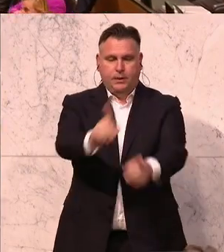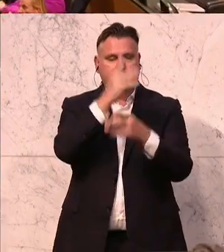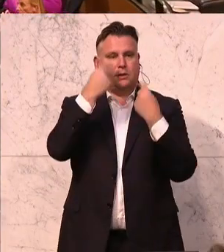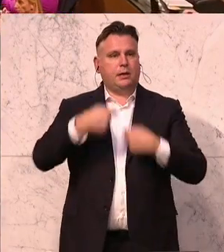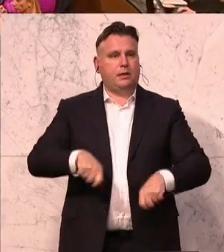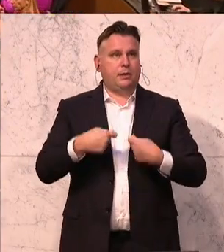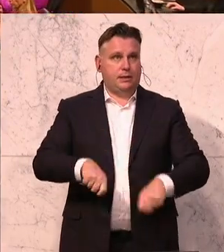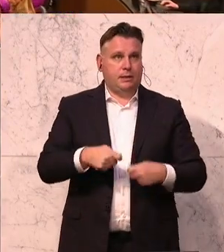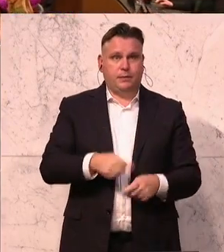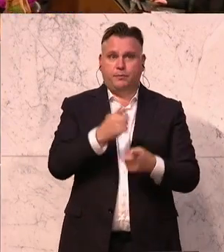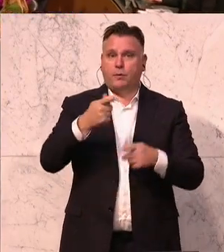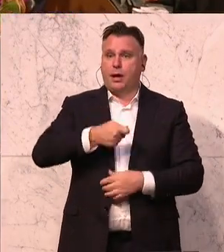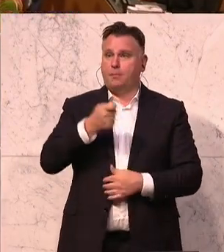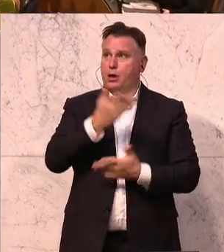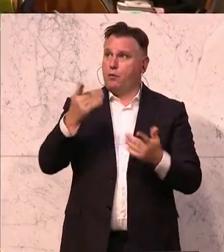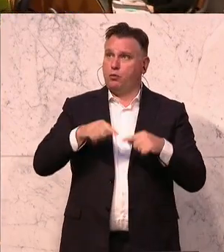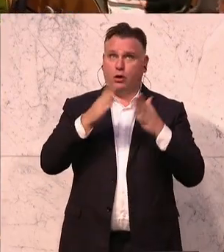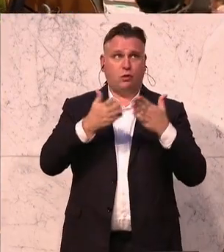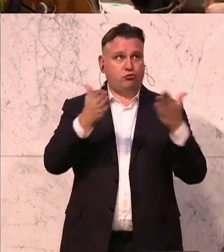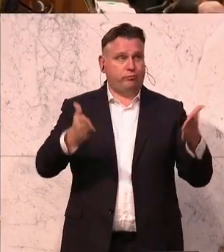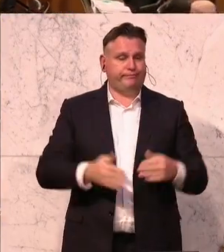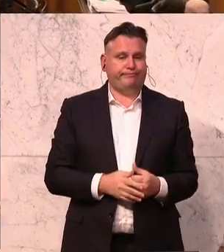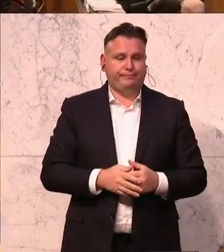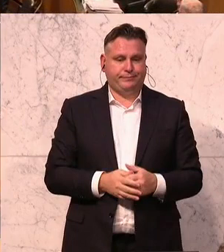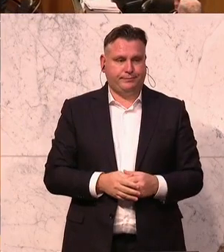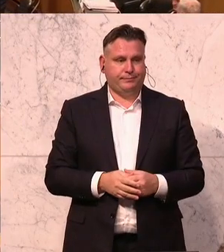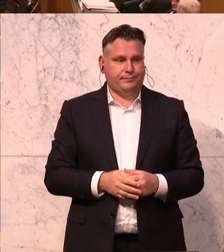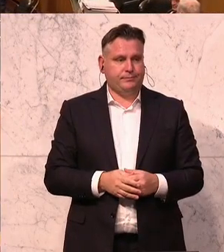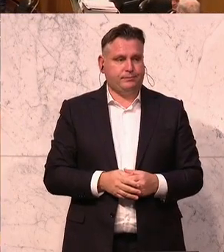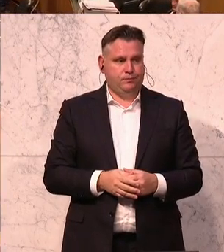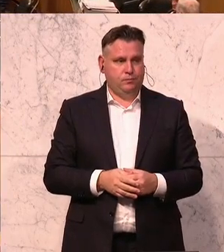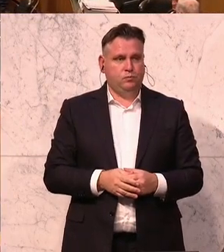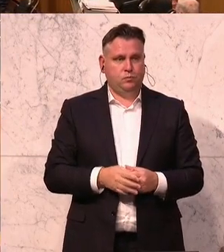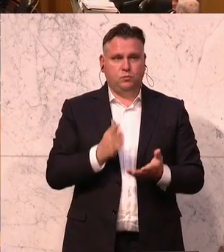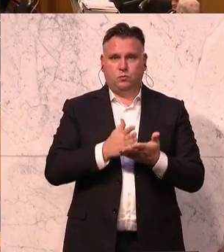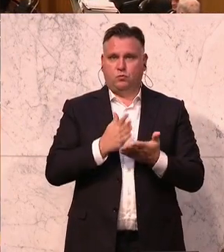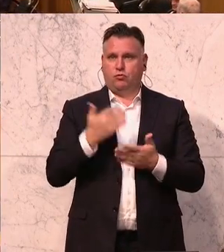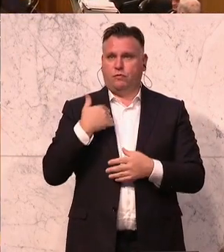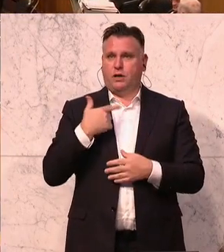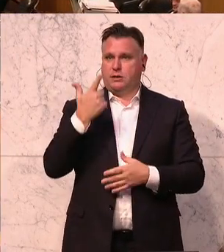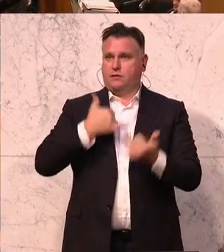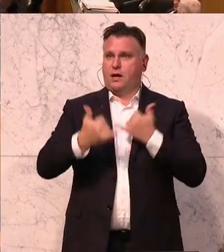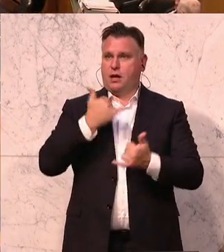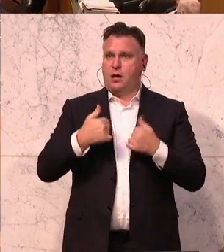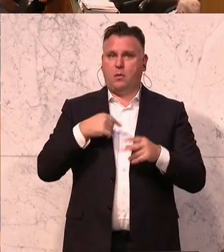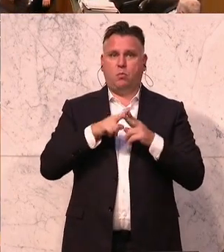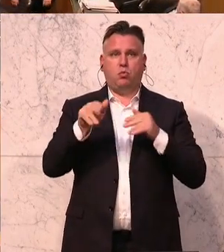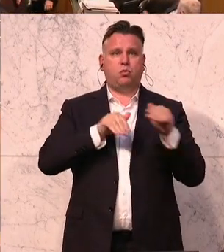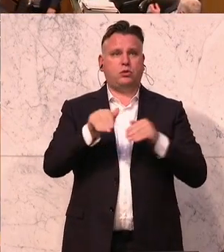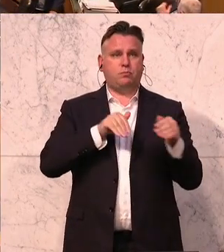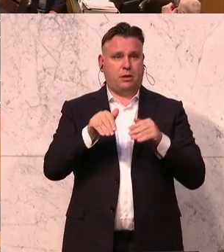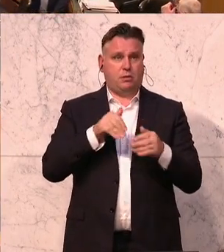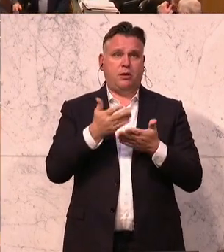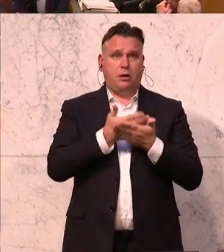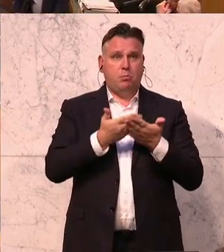wichtig werden, kritisiert Beate Meindl-Reisinger, Klopapfrau der NEOS. In den Schulen würden Kinder die Flügel gebrochen anstatt gehoben, so Meindl